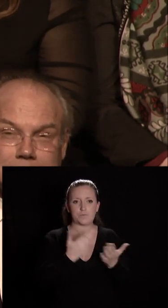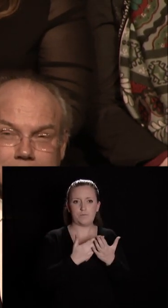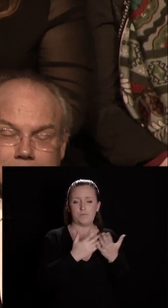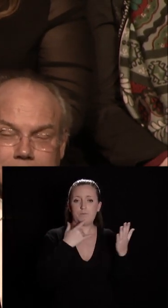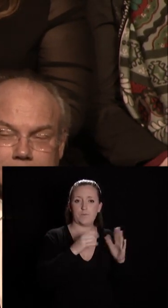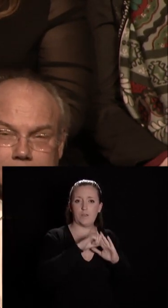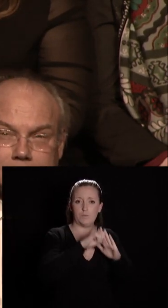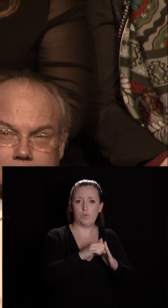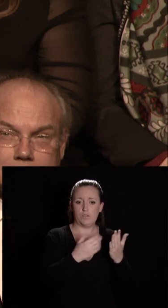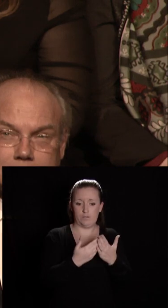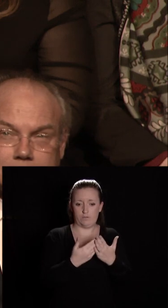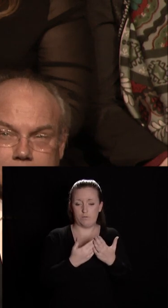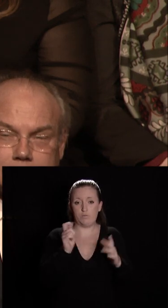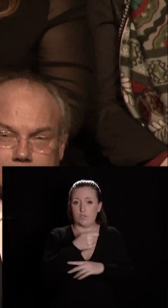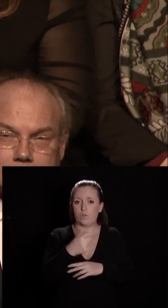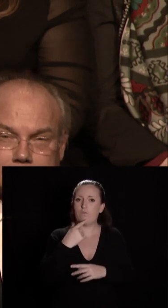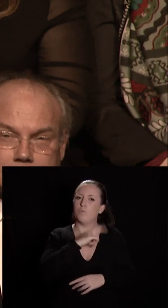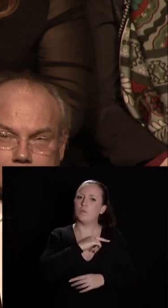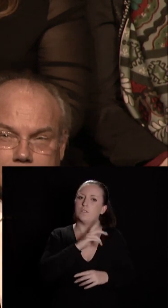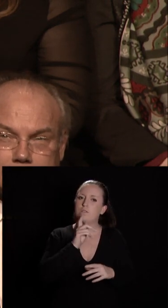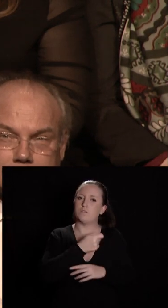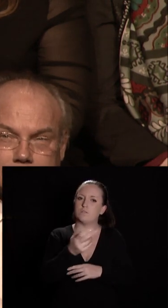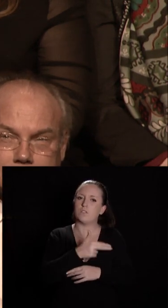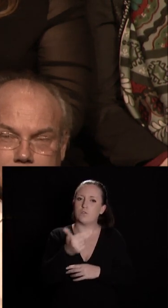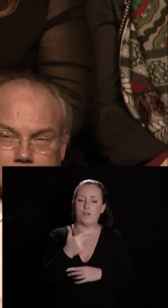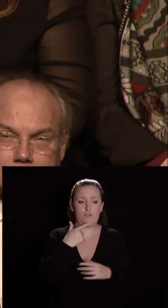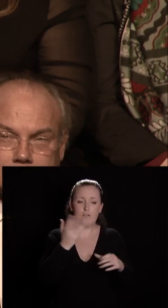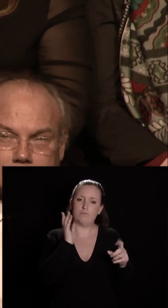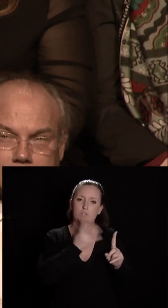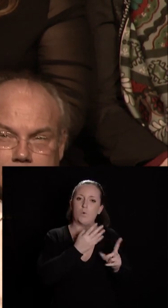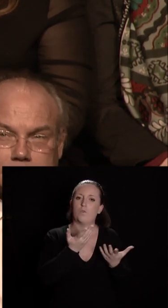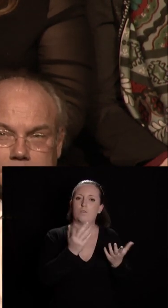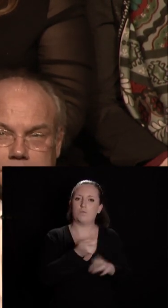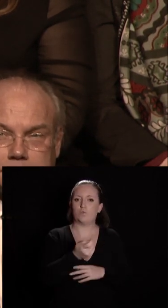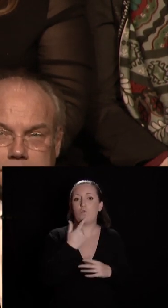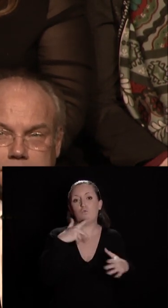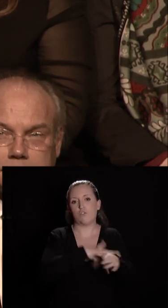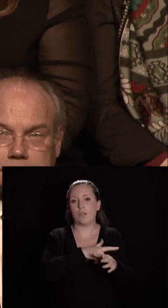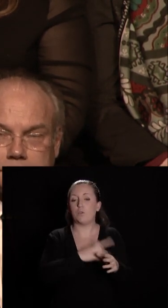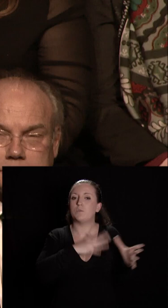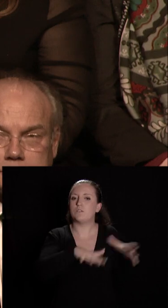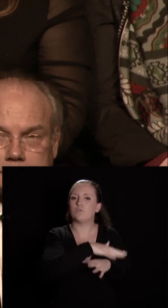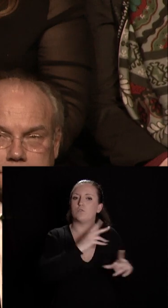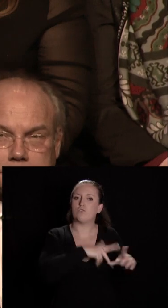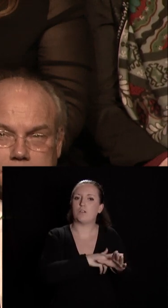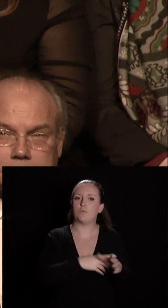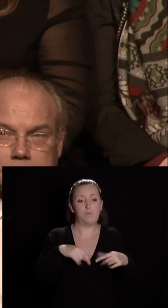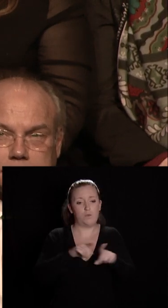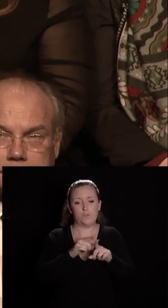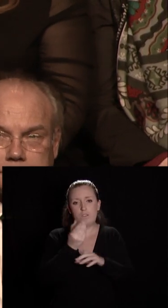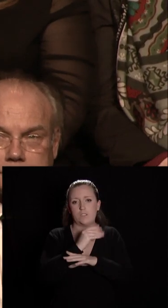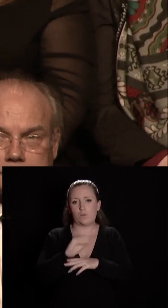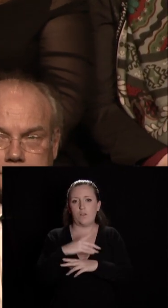bien sûr c'est à la police nationale que revient cette mission ou à la gendarmerie dans les zones de gendarmerie mais la tranquillité publique et la